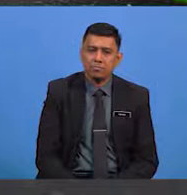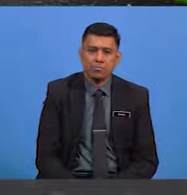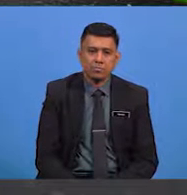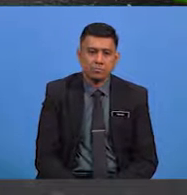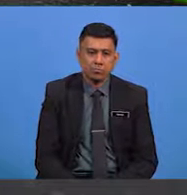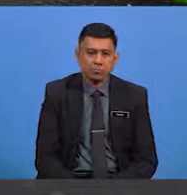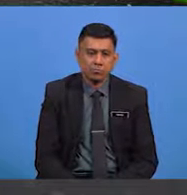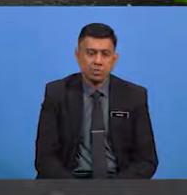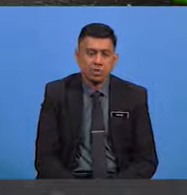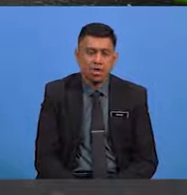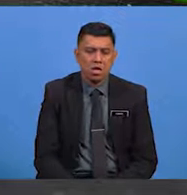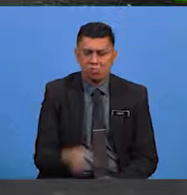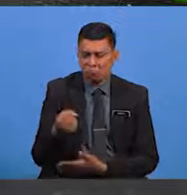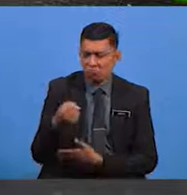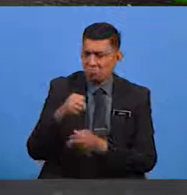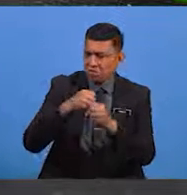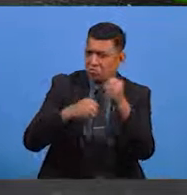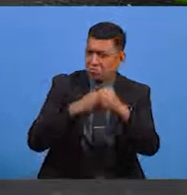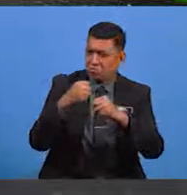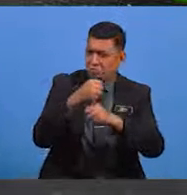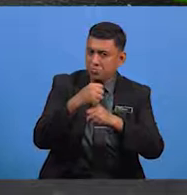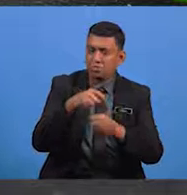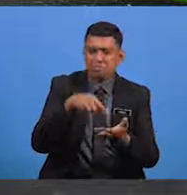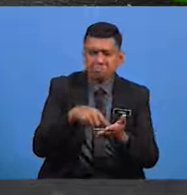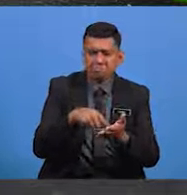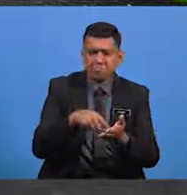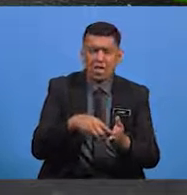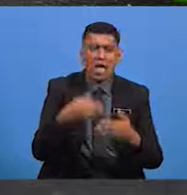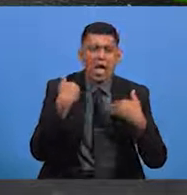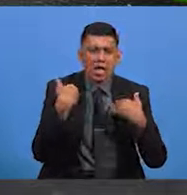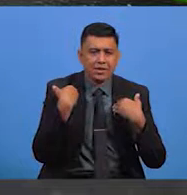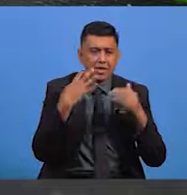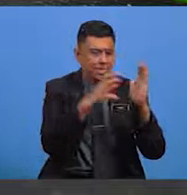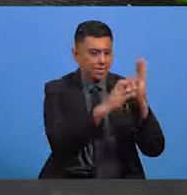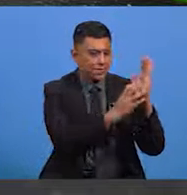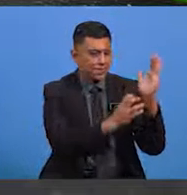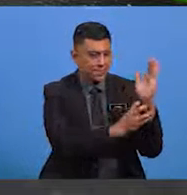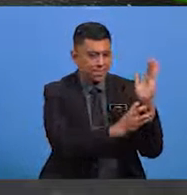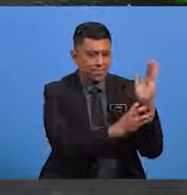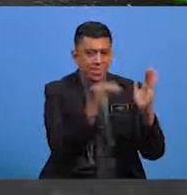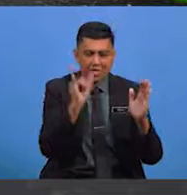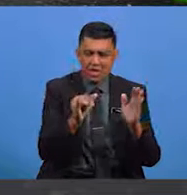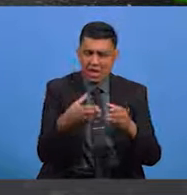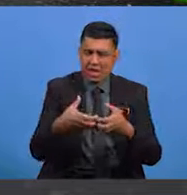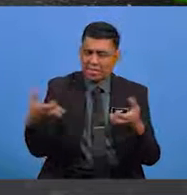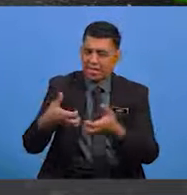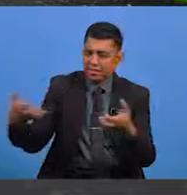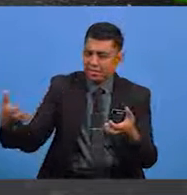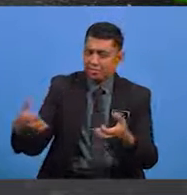aspek strukturnya Pertama, pantun mempunyai rangkap yang berasingan